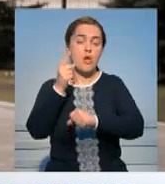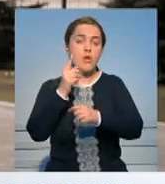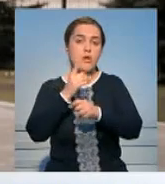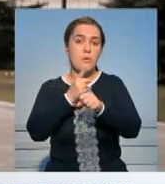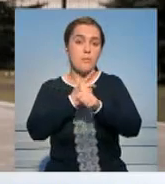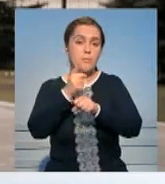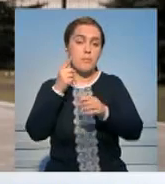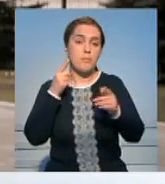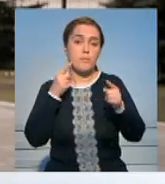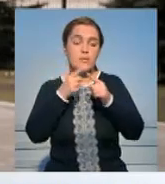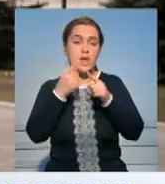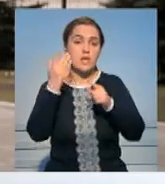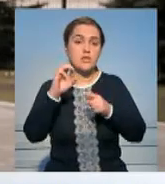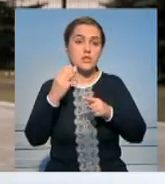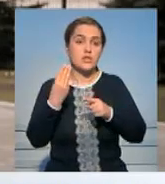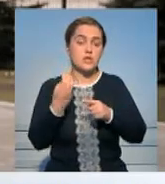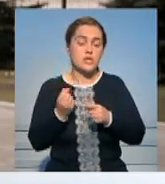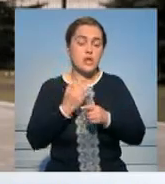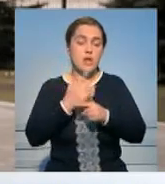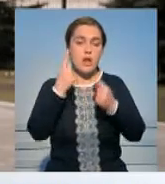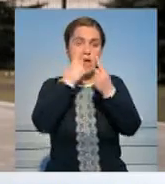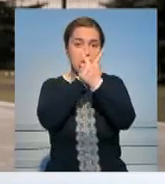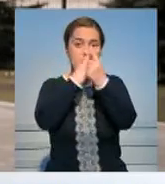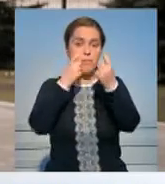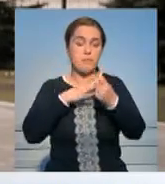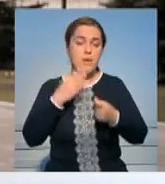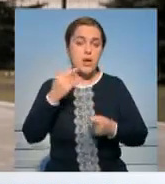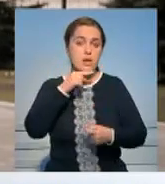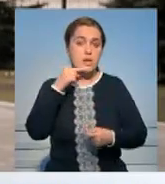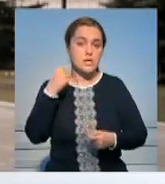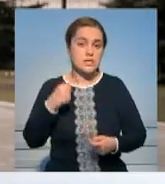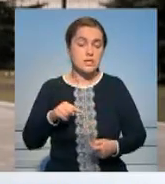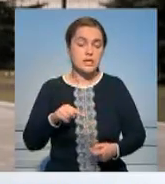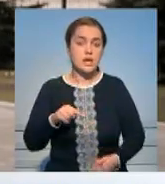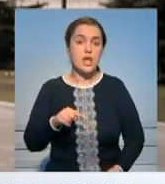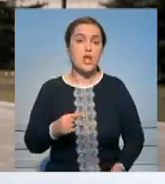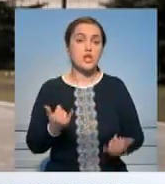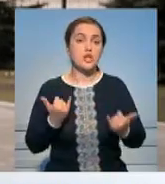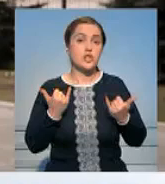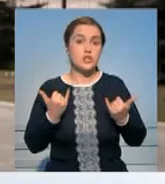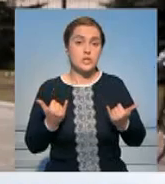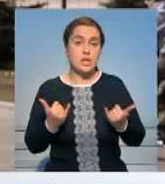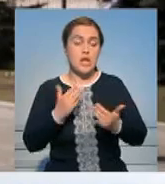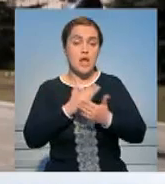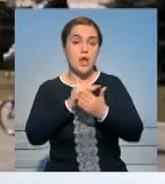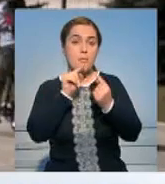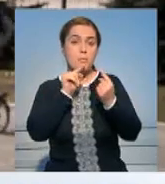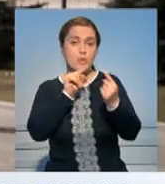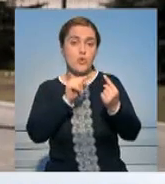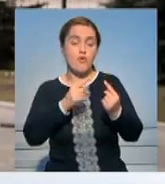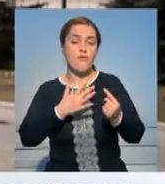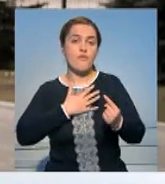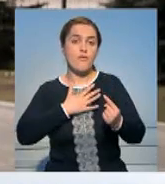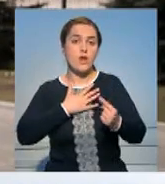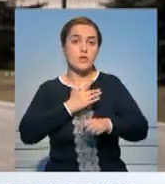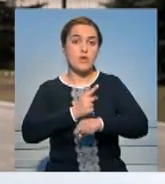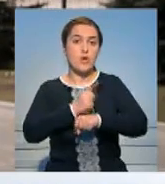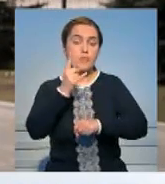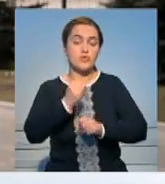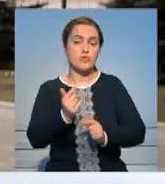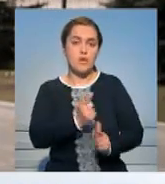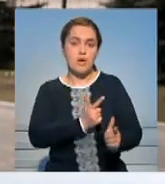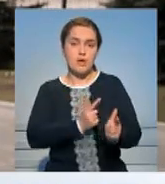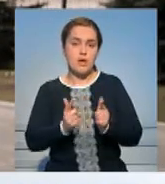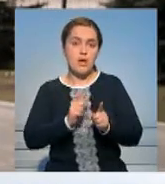начальник главного оперативного управления Генштаба Вооруженных сил России. Сейчас силы противовоздушной обороны России переведены в режим боевой